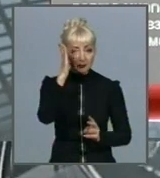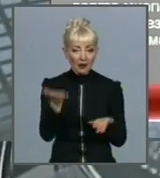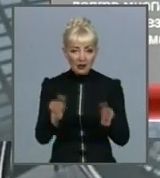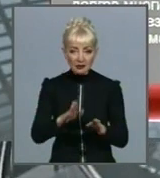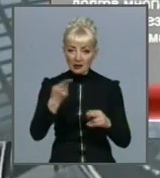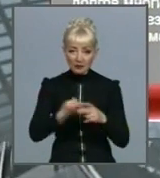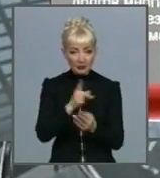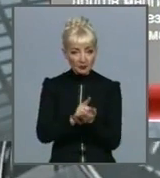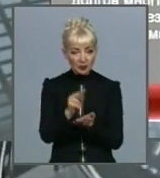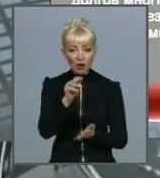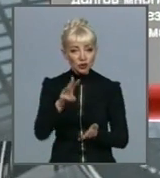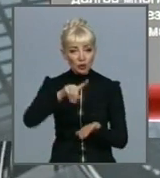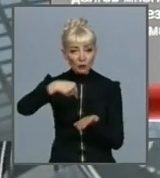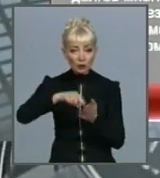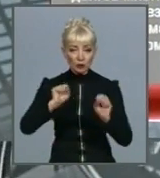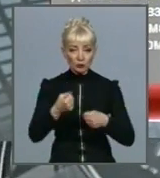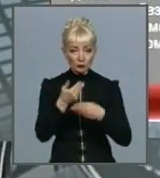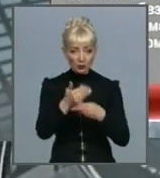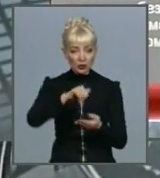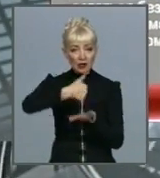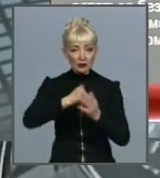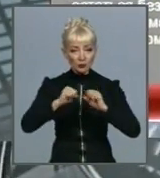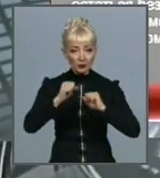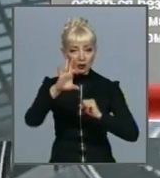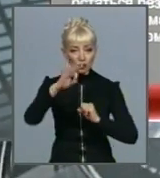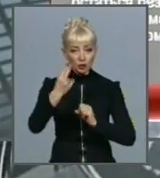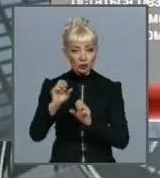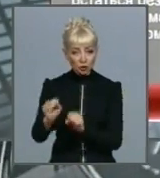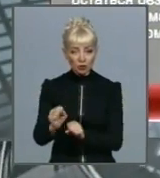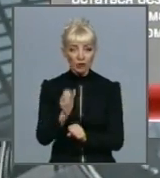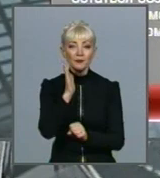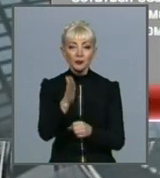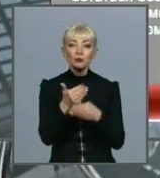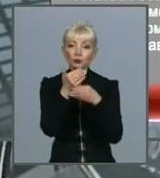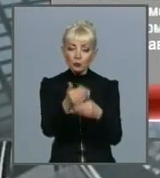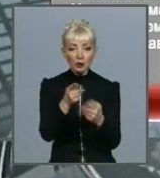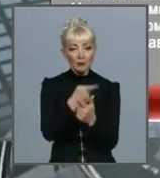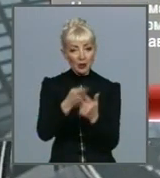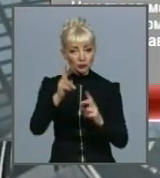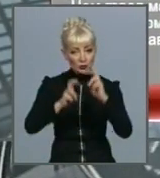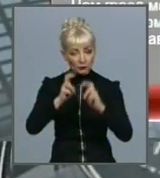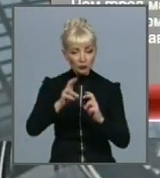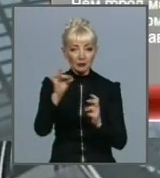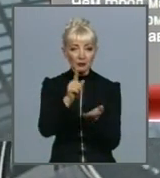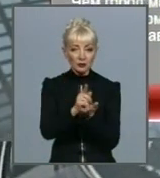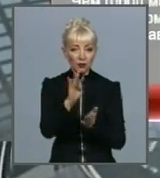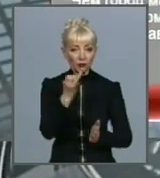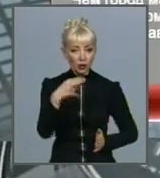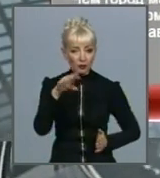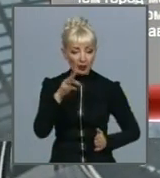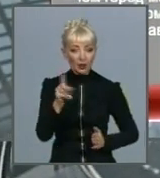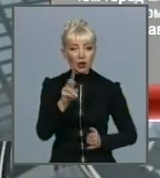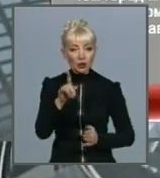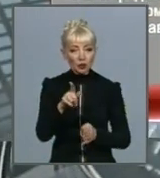Департамент судзащиты станет посредником между заводом і пенсіонним фондом, щоб пожилим заводчанам, багато років проработавшим на